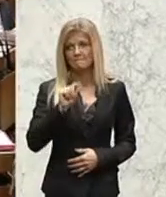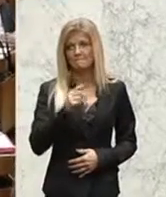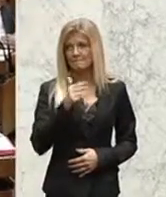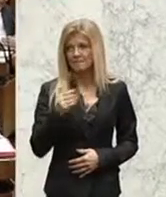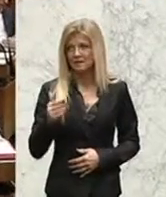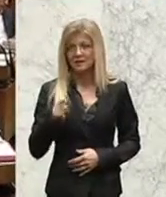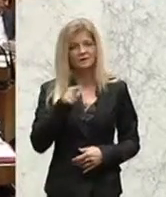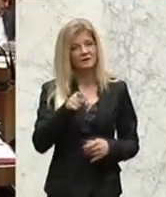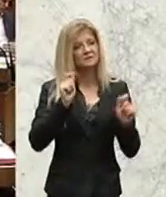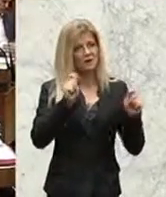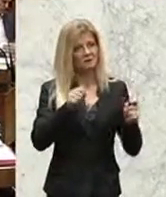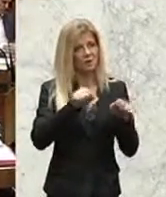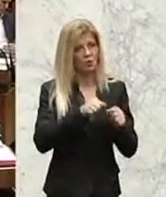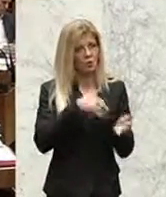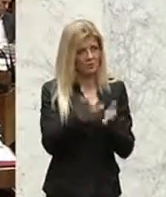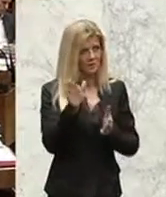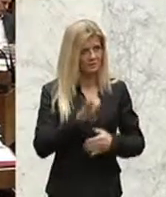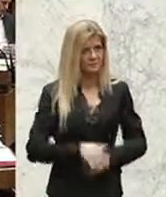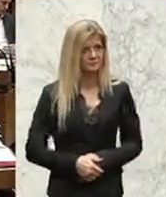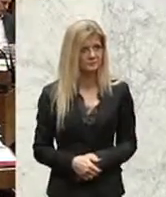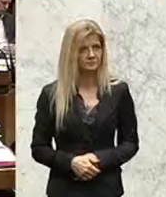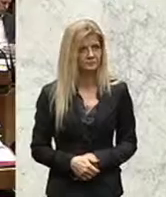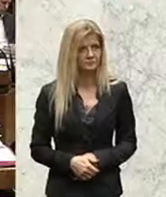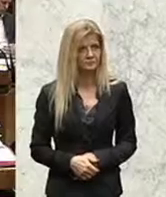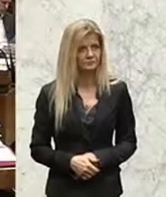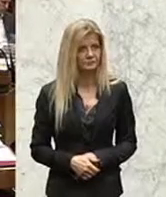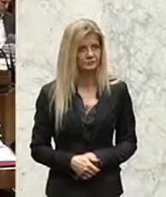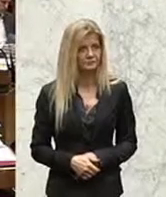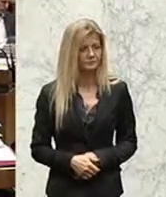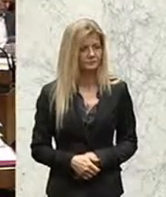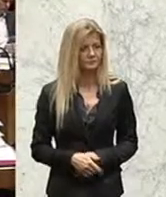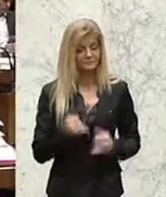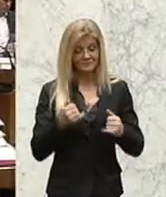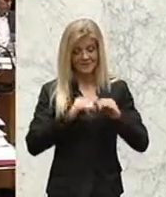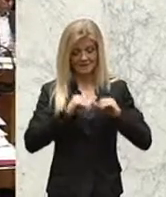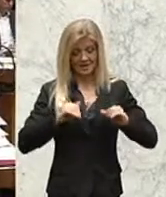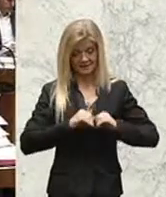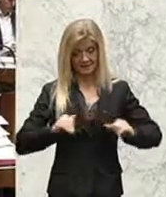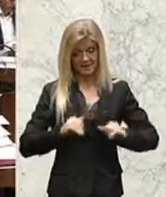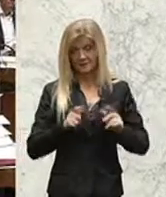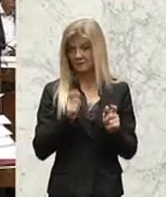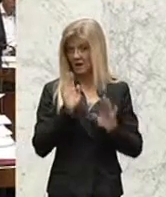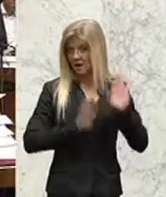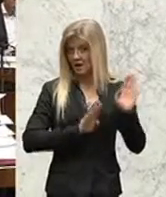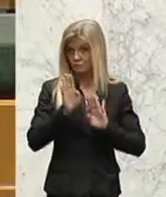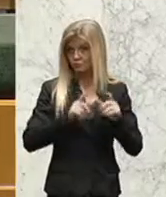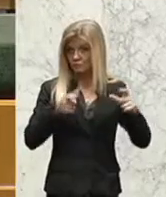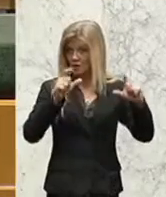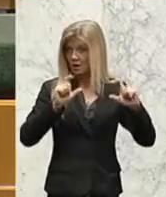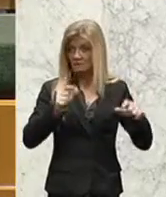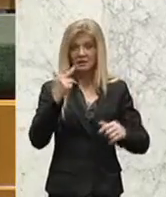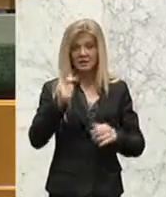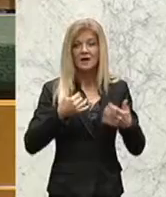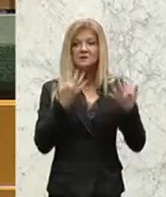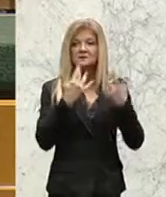Minderheit. Dieser Antrag ist abgelehnt. Wir kommen nun zur getrennten Abstimmung über Artikel 3, Ziffer 18 in der